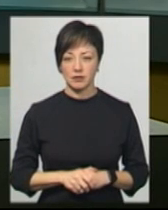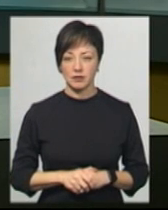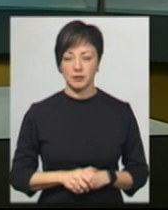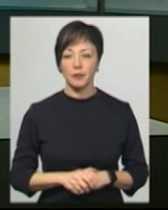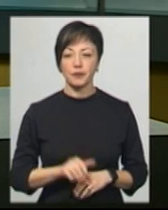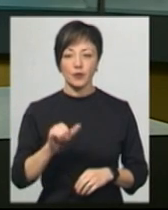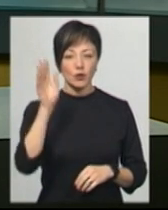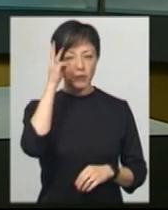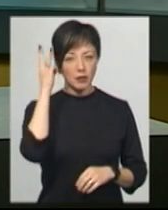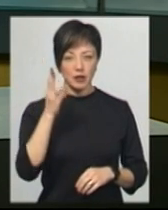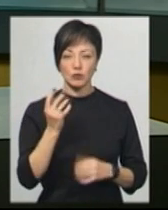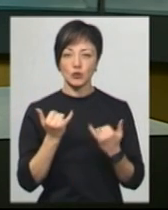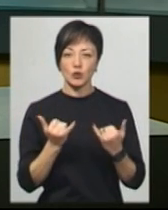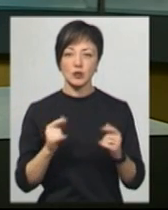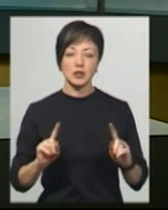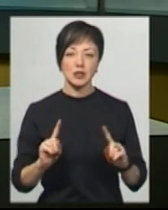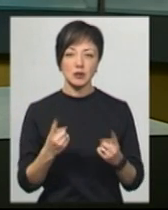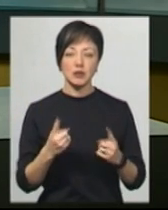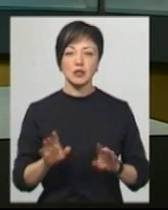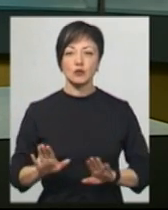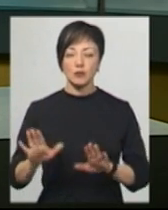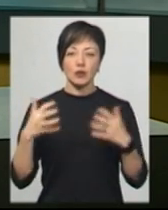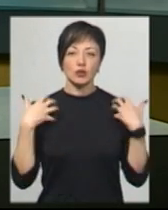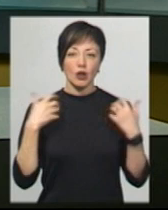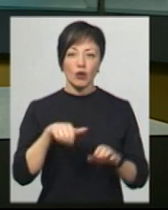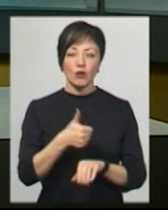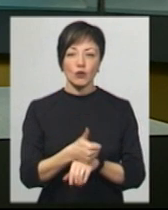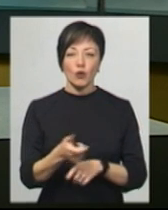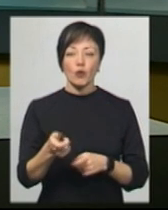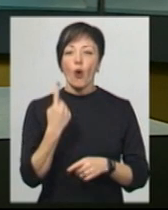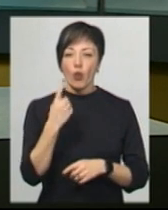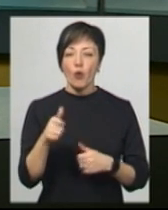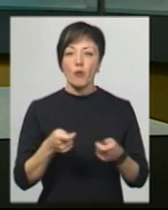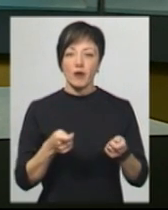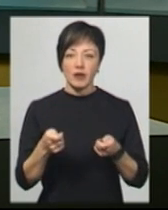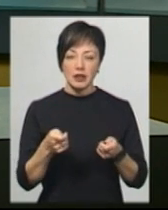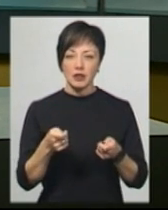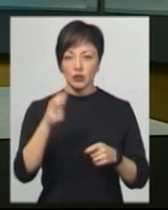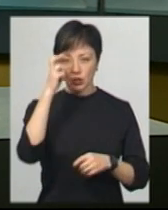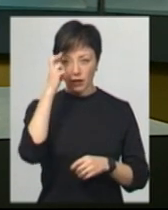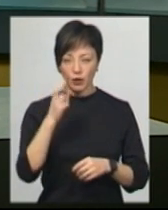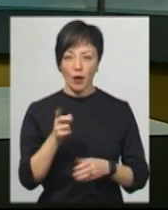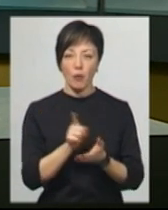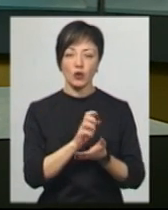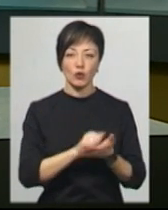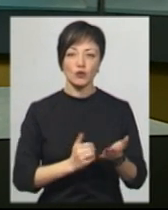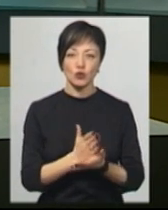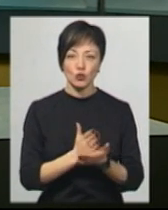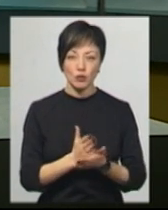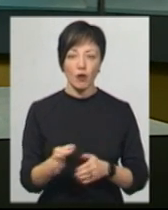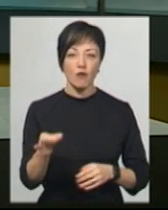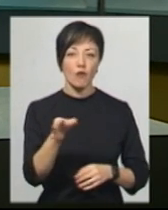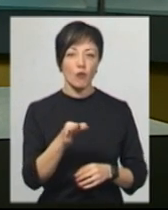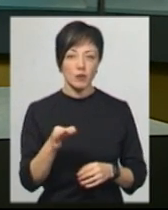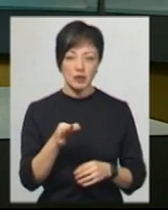У Хмельницькому сьогодні затримали заступника начальника одного з управлінь Головного управління Державної фіскальної служби Хмельницької